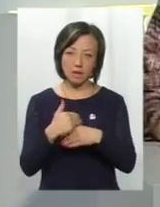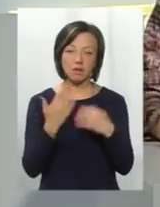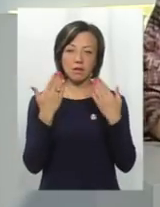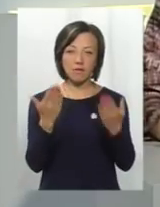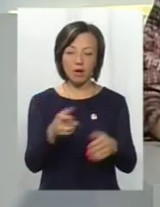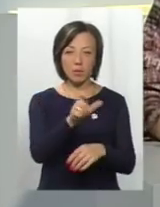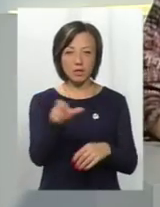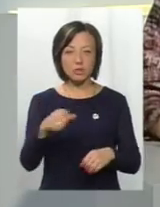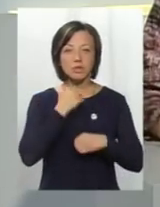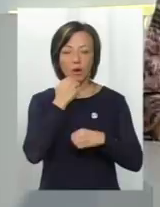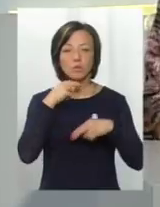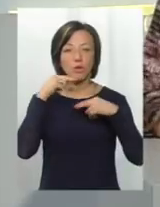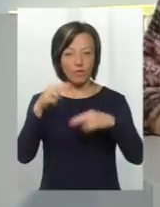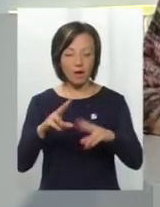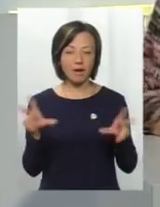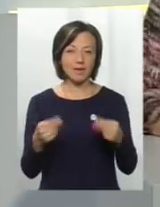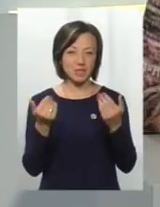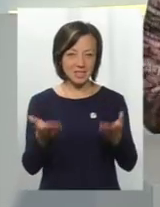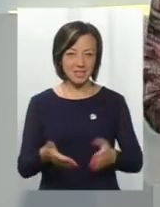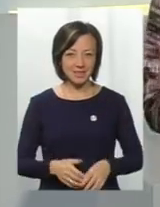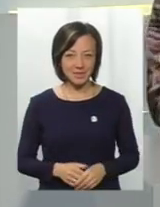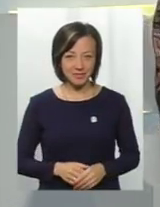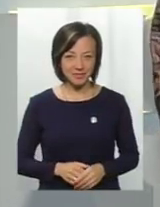вам, шановні глядачі, дякую за увагу, нехай щастить.